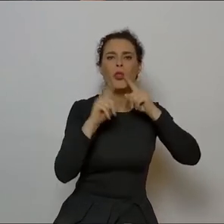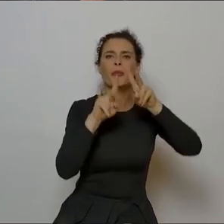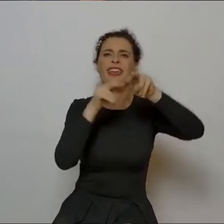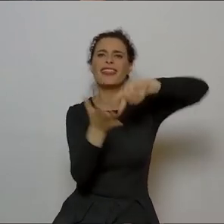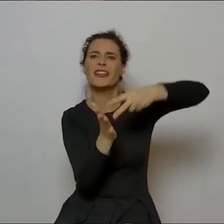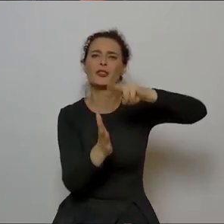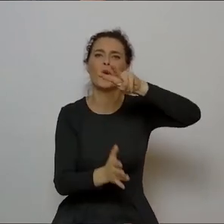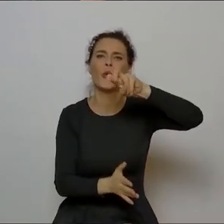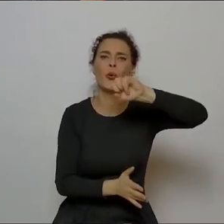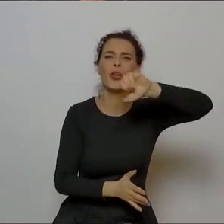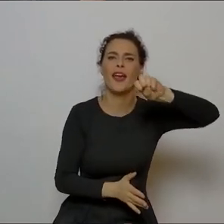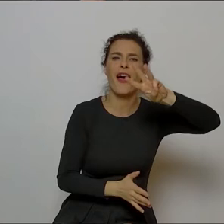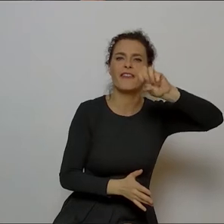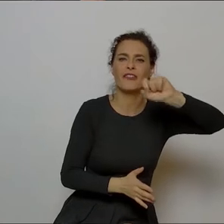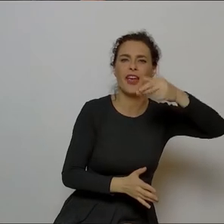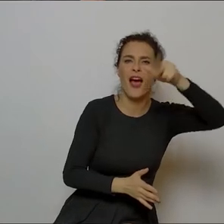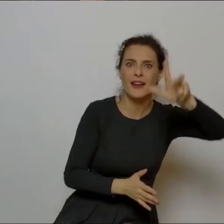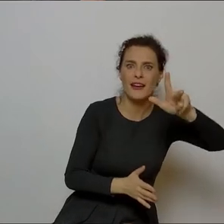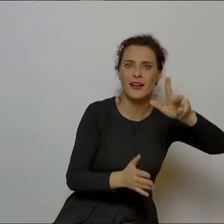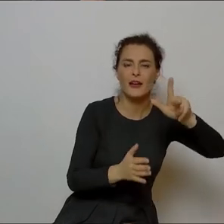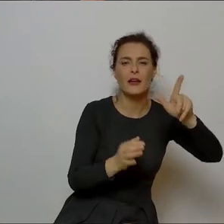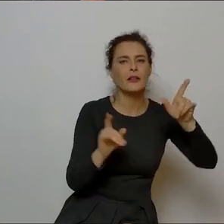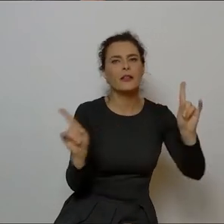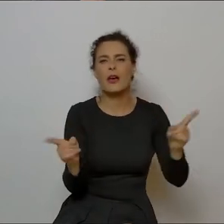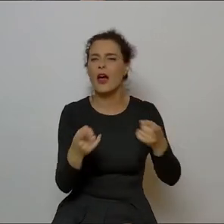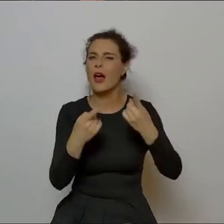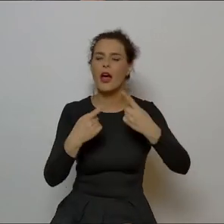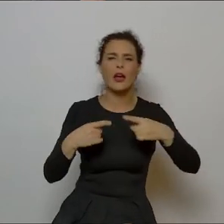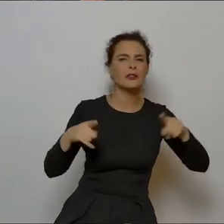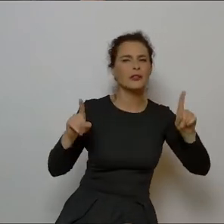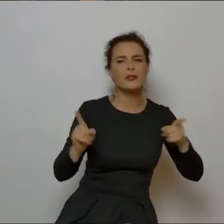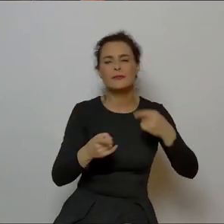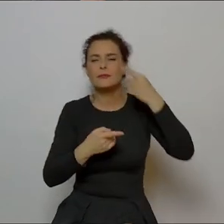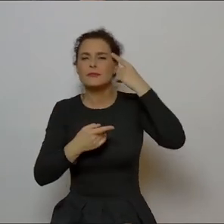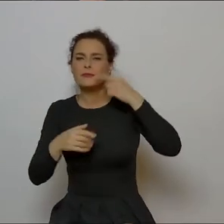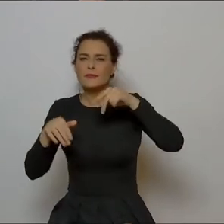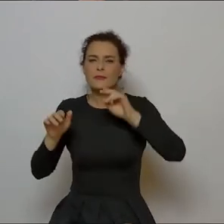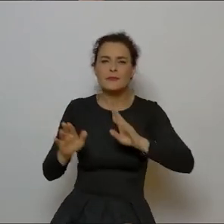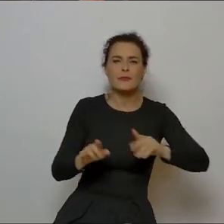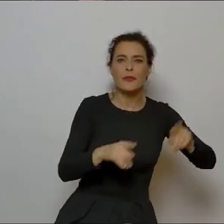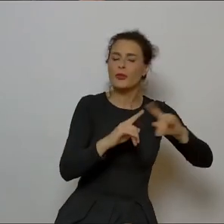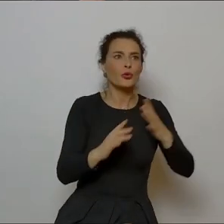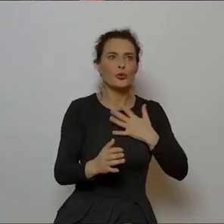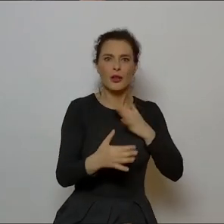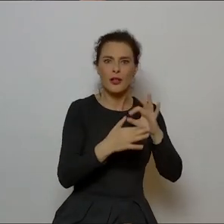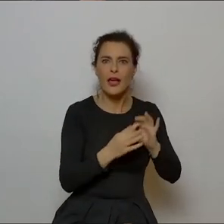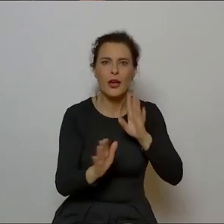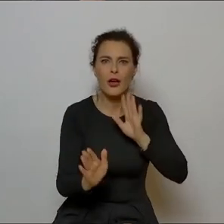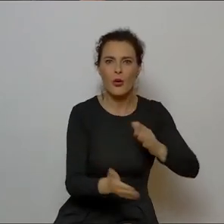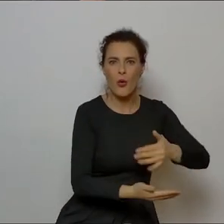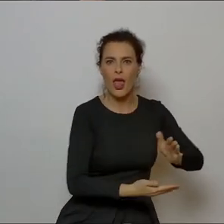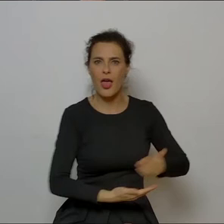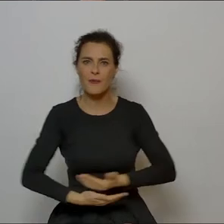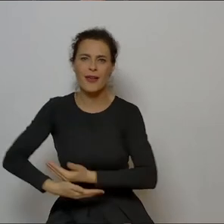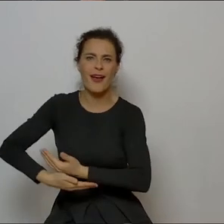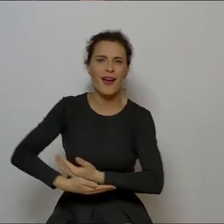naszego polskiego, który jest szalenie melancholijny. Aż się prosi o taki zaśpiew kolebiący, kołyszący, bo